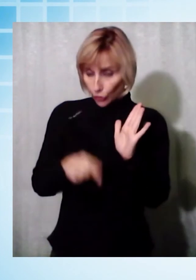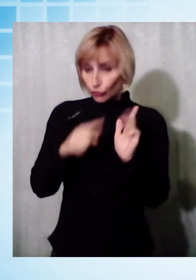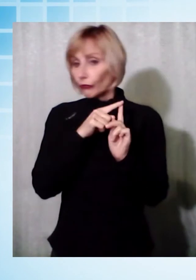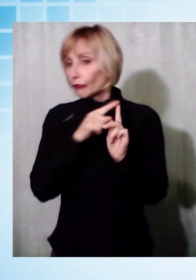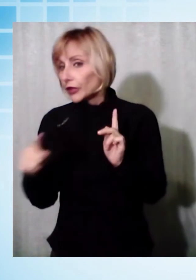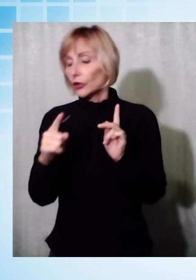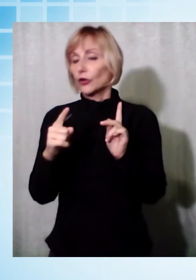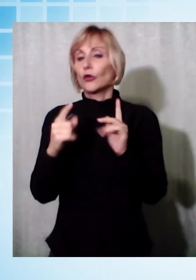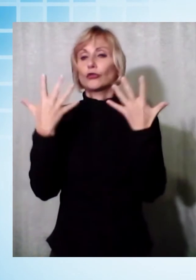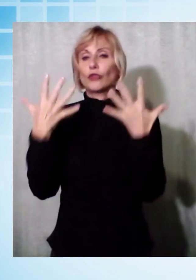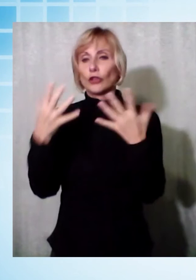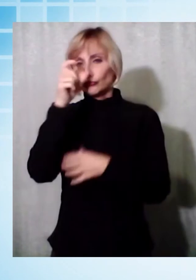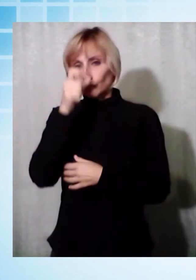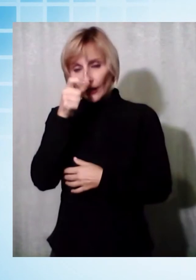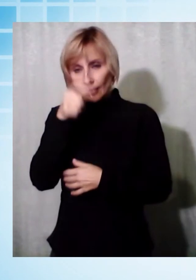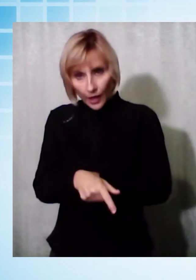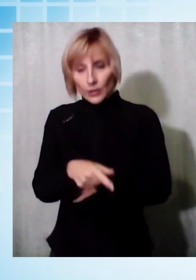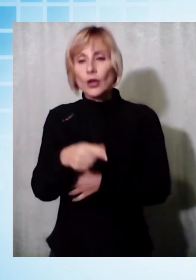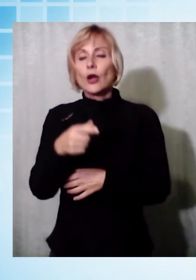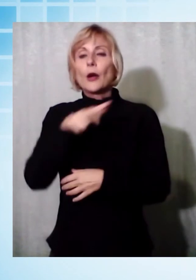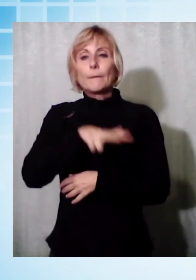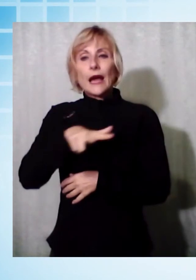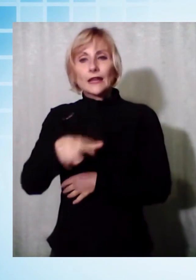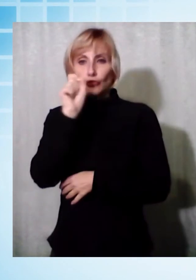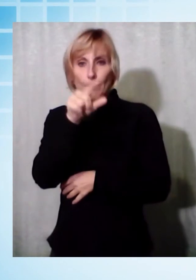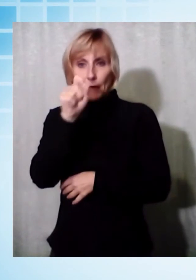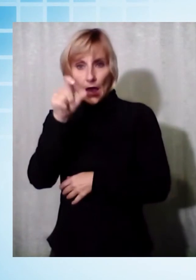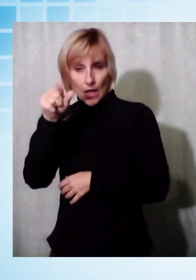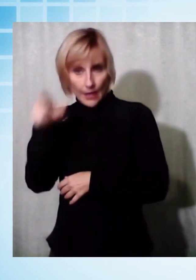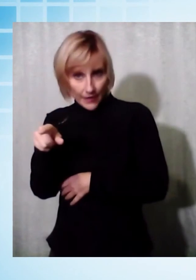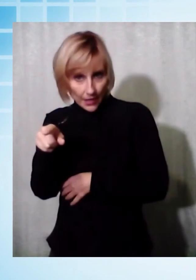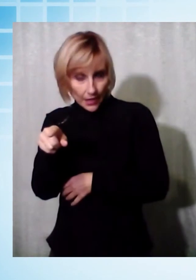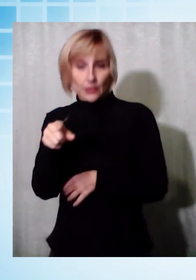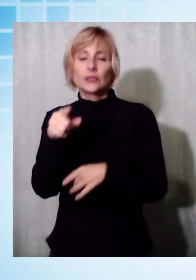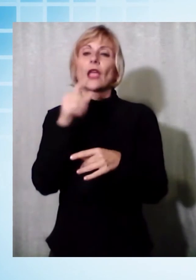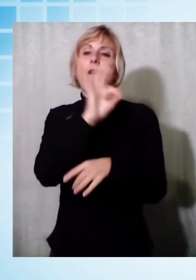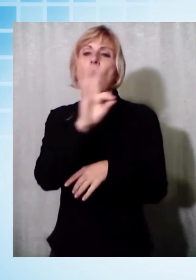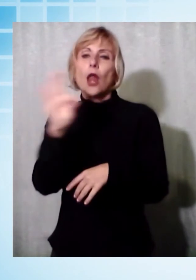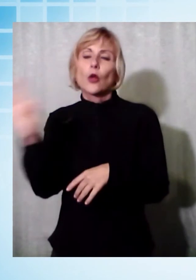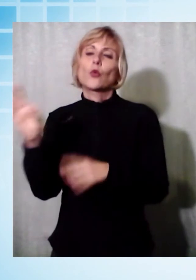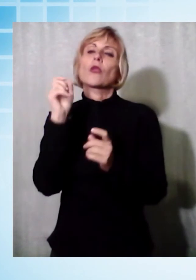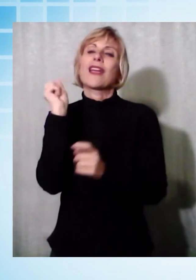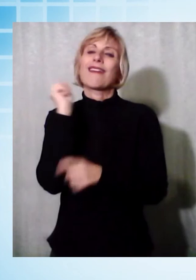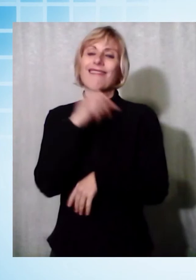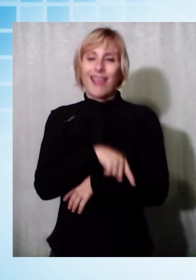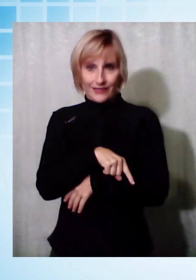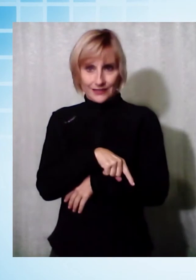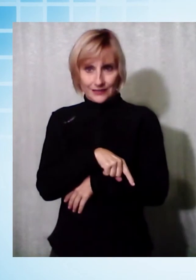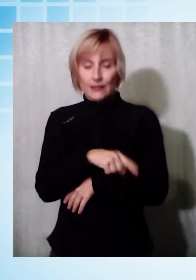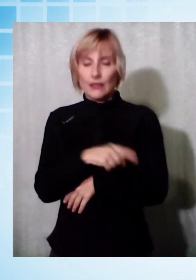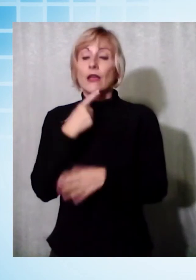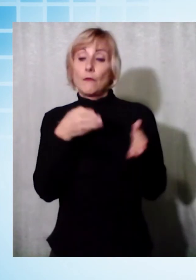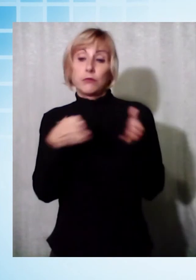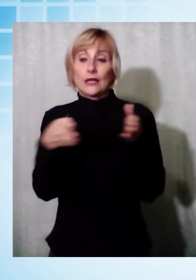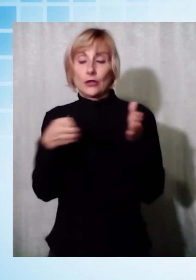parcheggi a pagamento, sia gli stalli blu che i posti auto in struttura saranno totalmente gratuiti, quindi per tutto il periodo delle